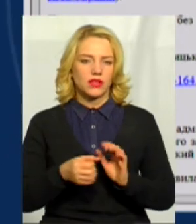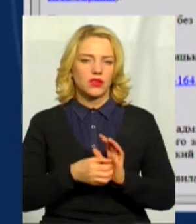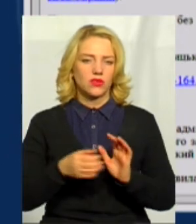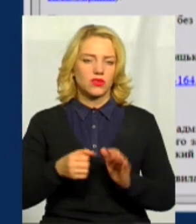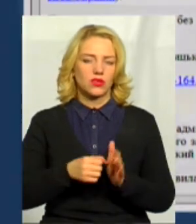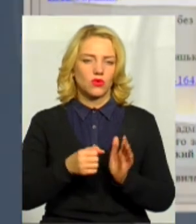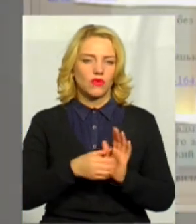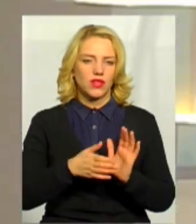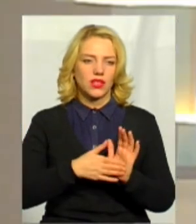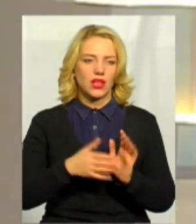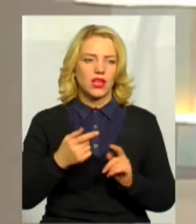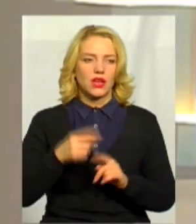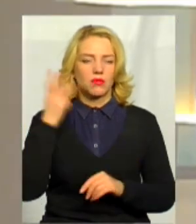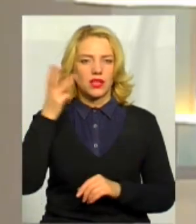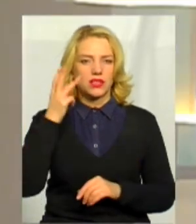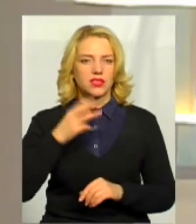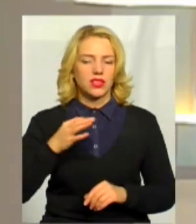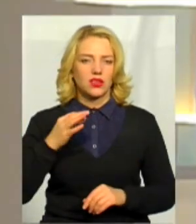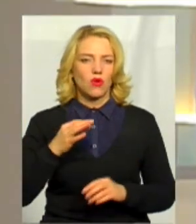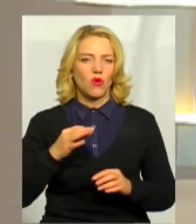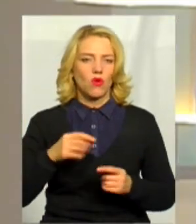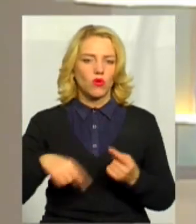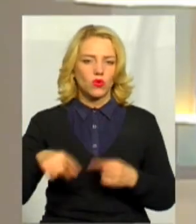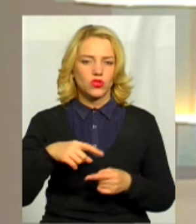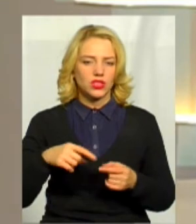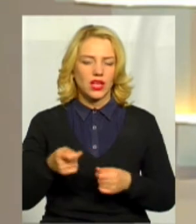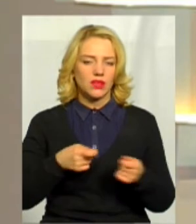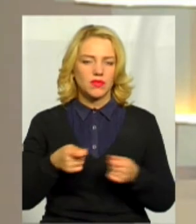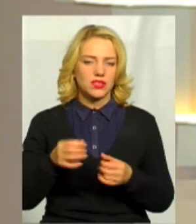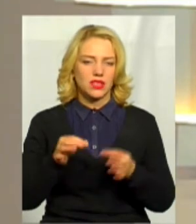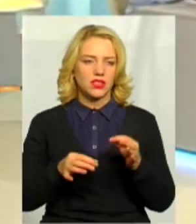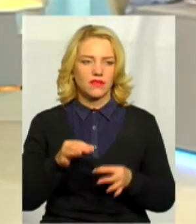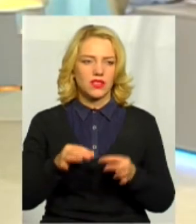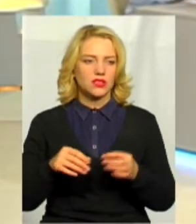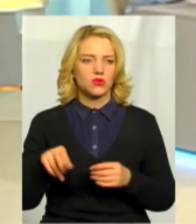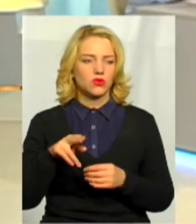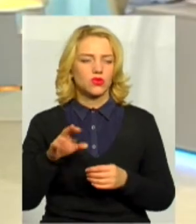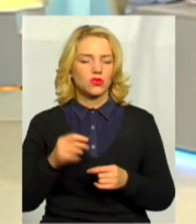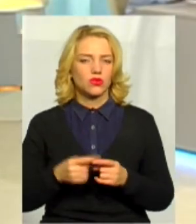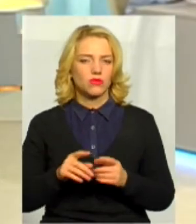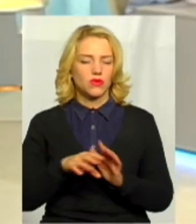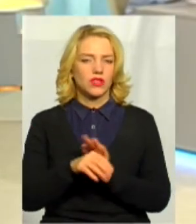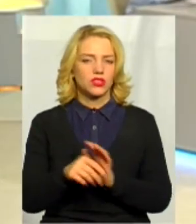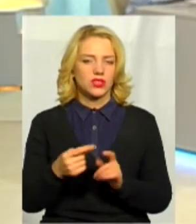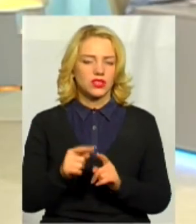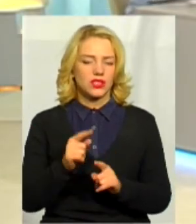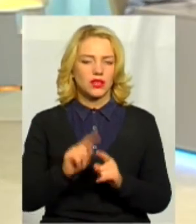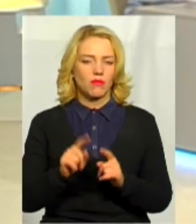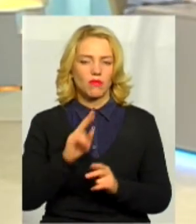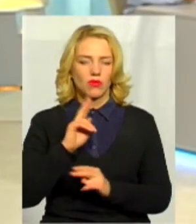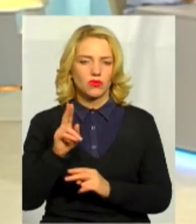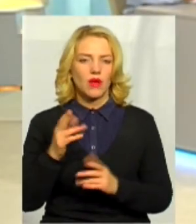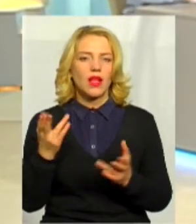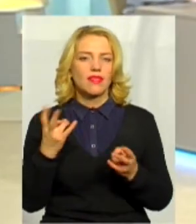Хмельницького окружного адміністративного суду про відкриття проваження в адміністративній справі за цим позовом. На